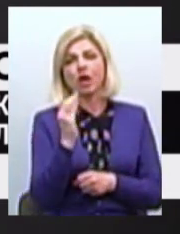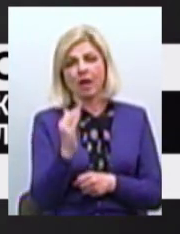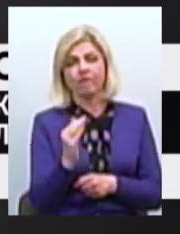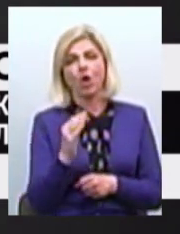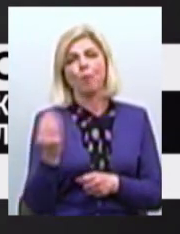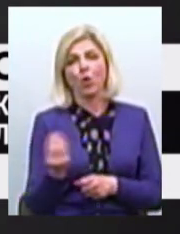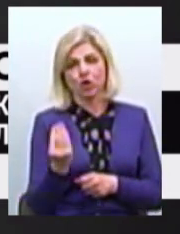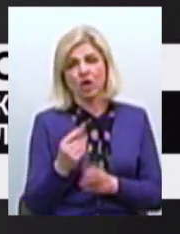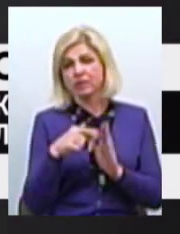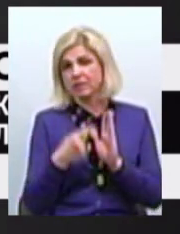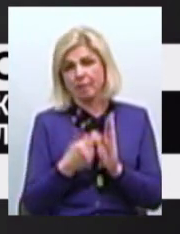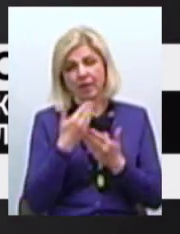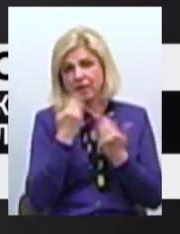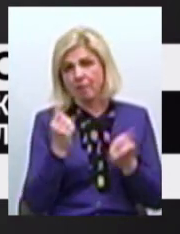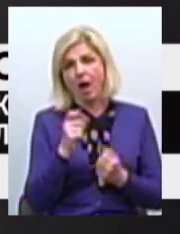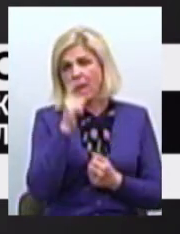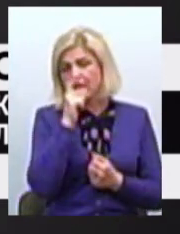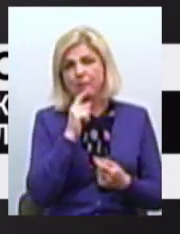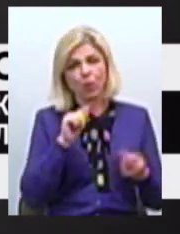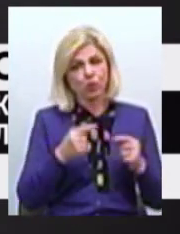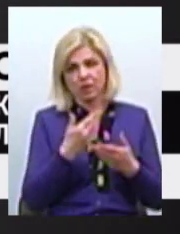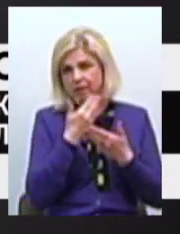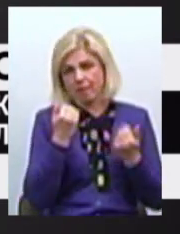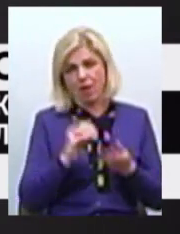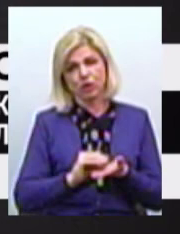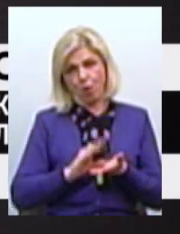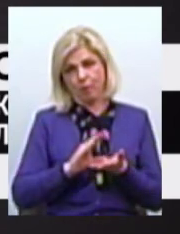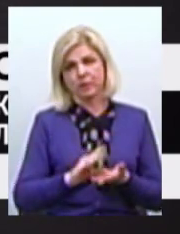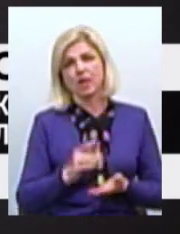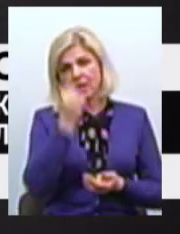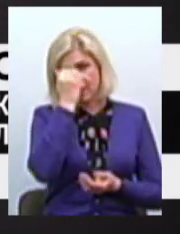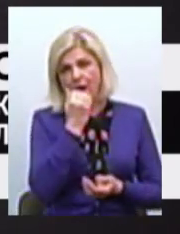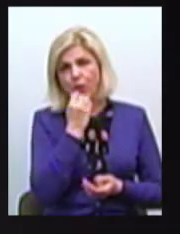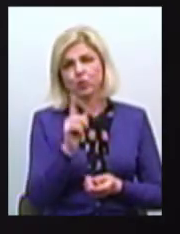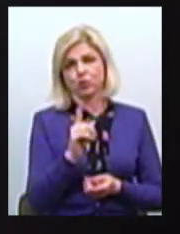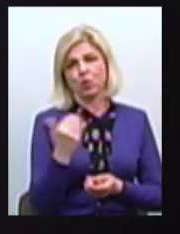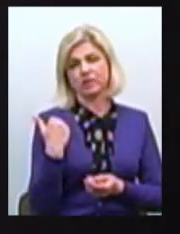Звісно А непорозуміння Великі накопичилися Дякую за те, що звернулися